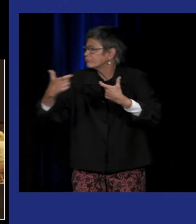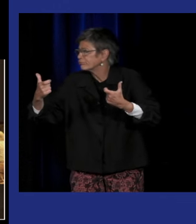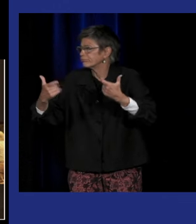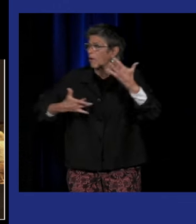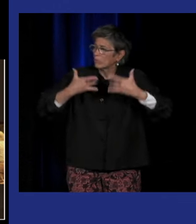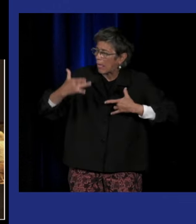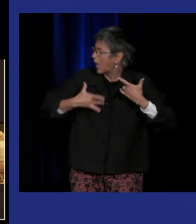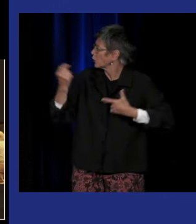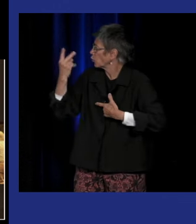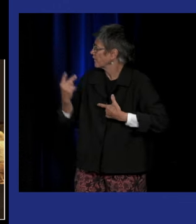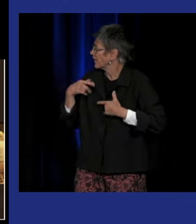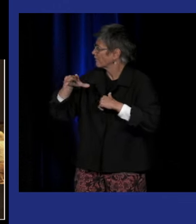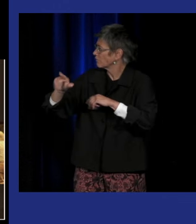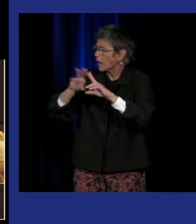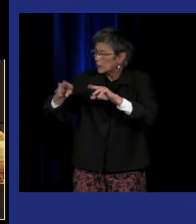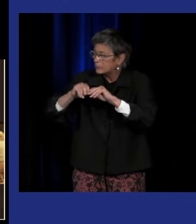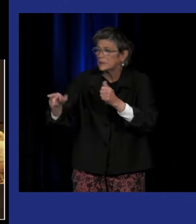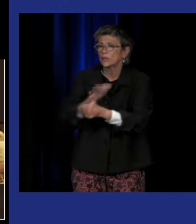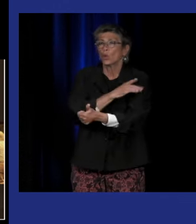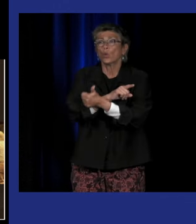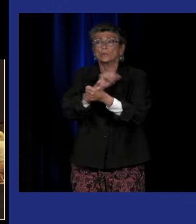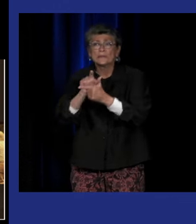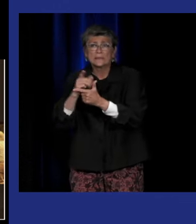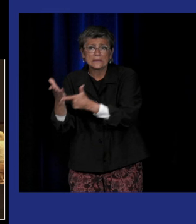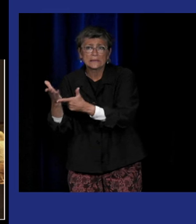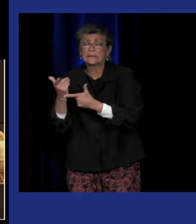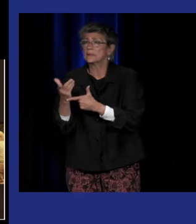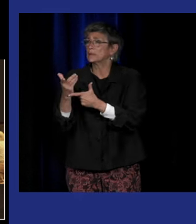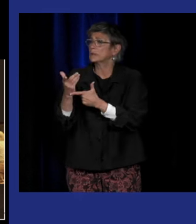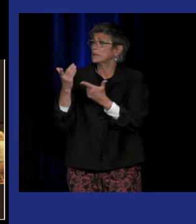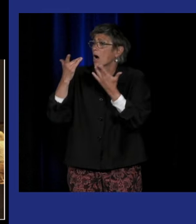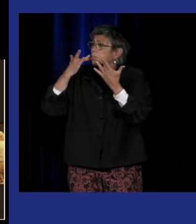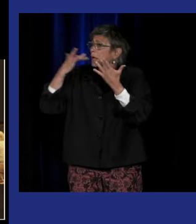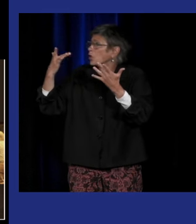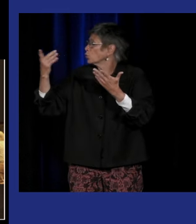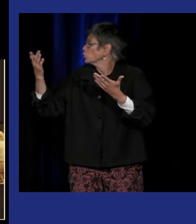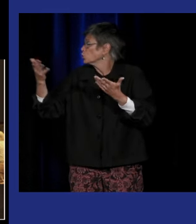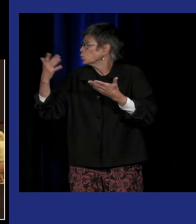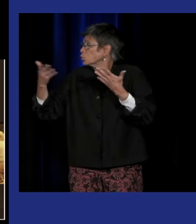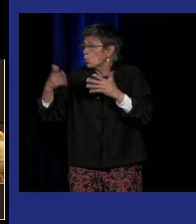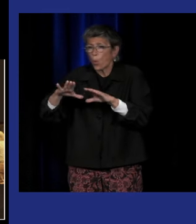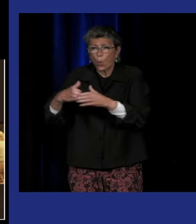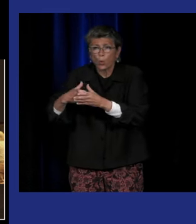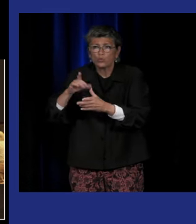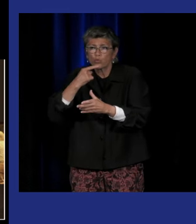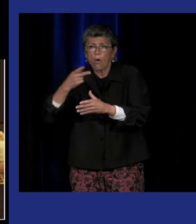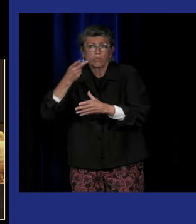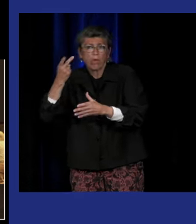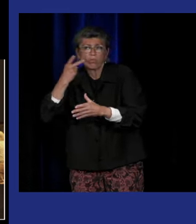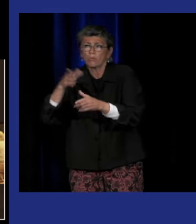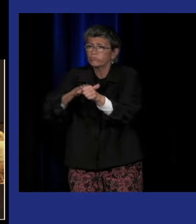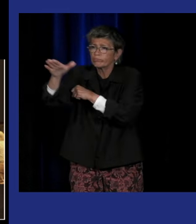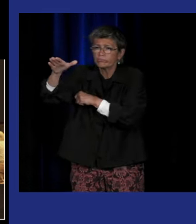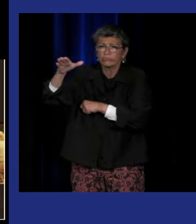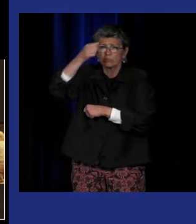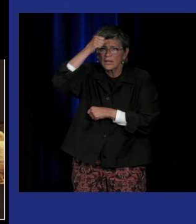le théâtre qu'Olivier va parler tout à l'heure mais aussi des expériences qu'on fait des groupes des sourds et intendants qui sont allés aux